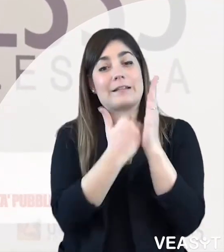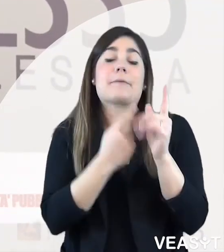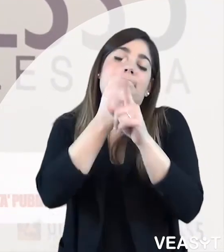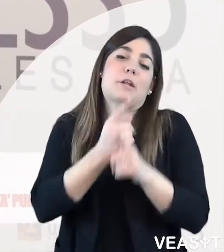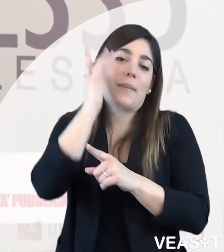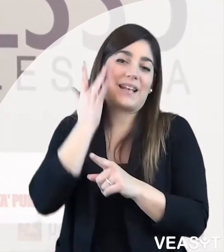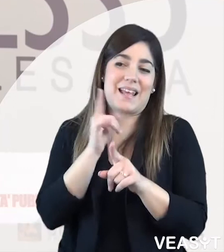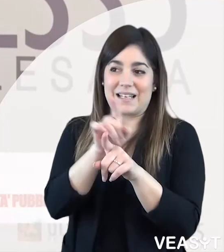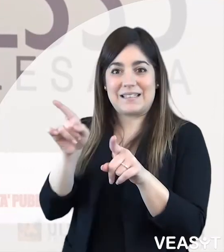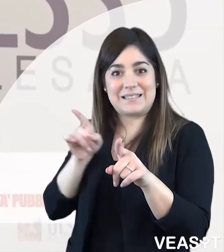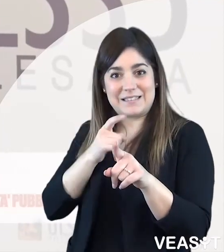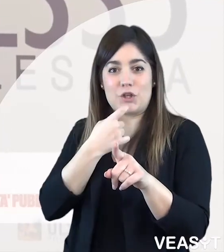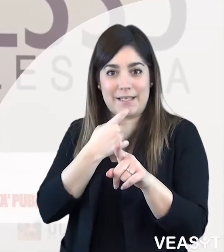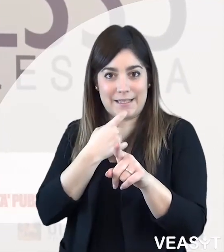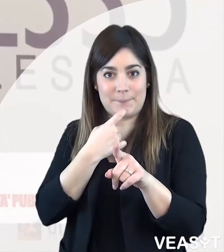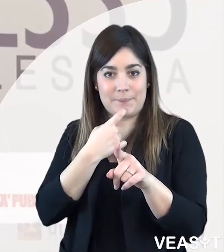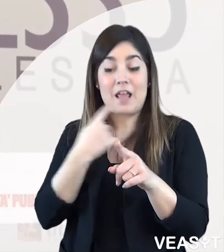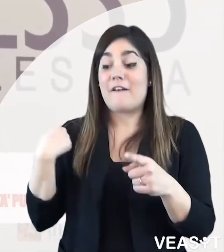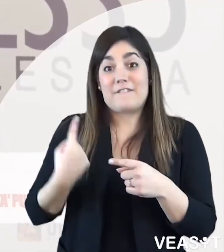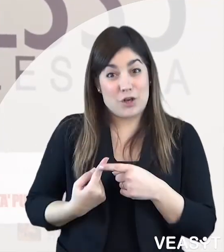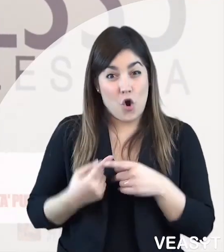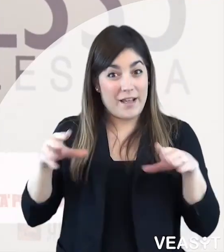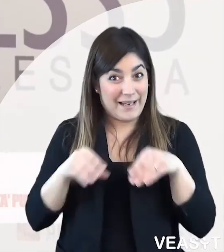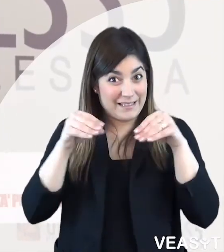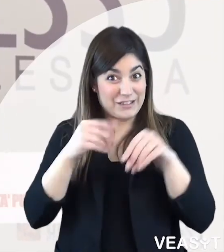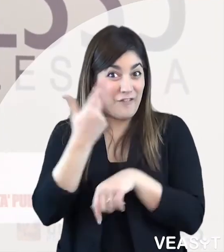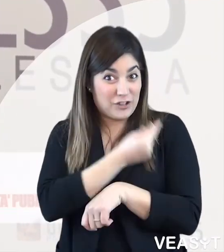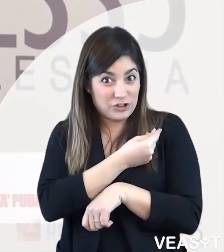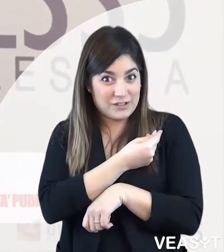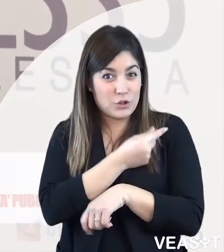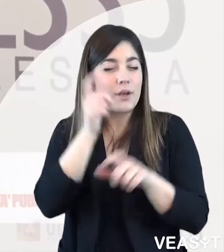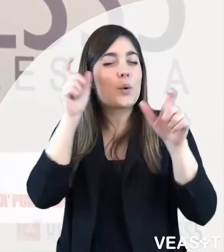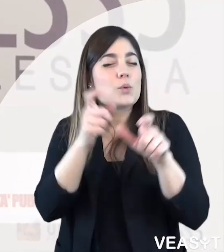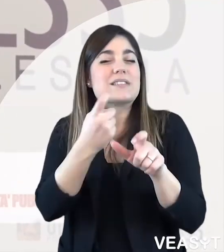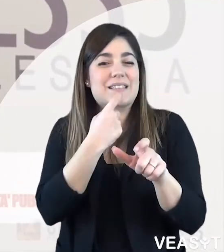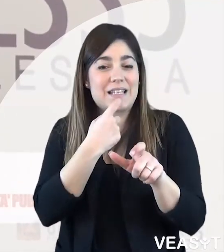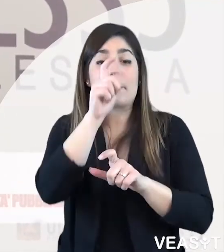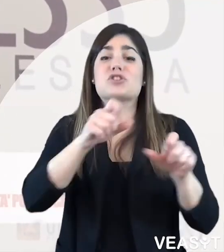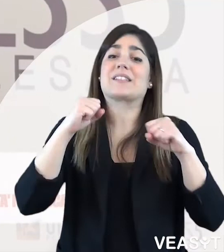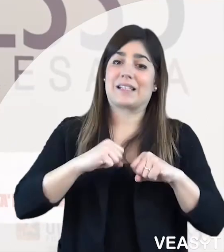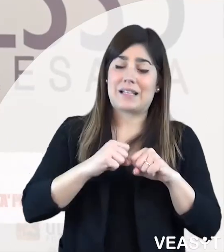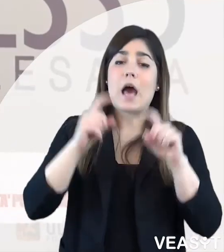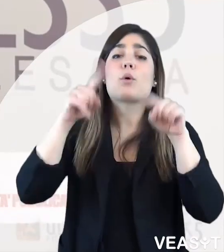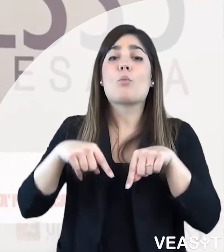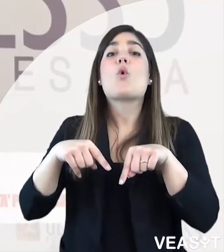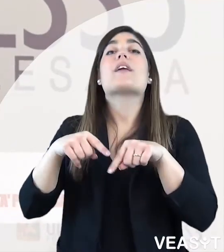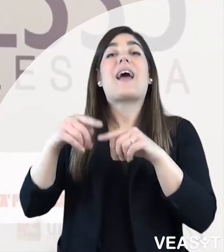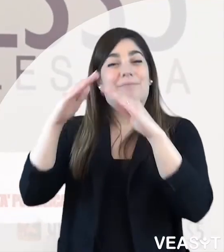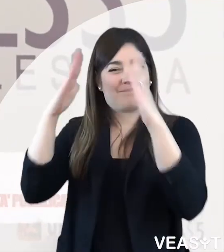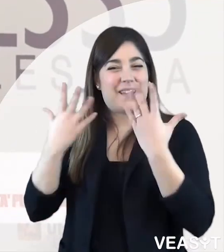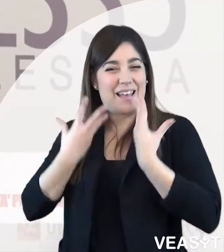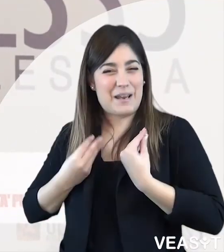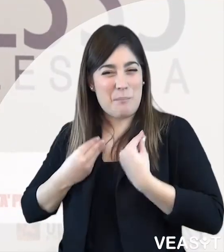un ordine di priorità definito dal rischio. Nella fase iniziale la vaccinazione è stata riservata al personale sanitario